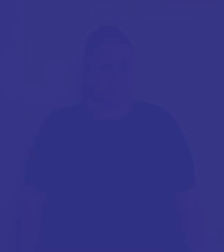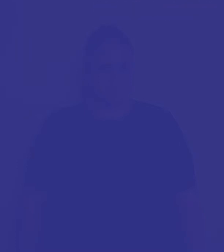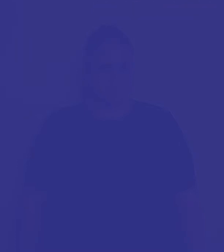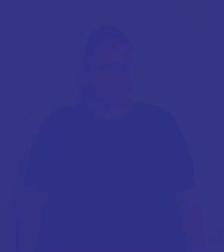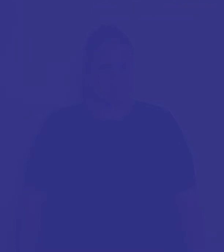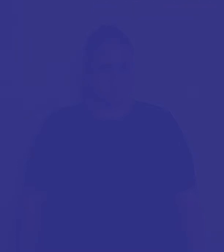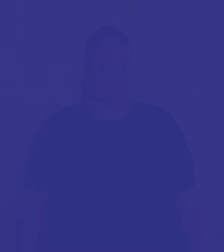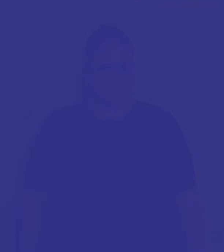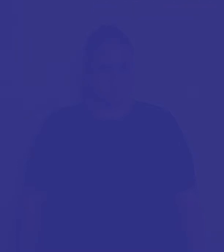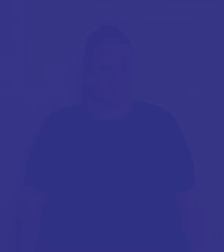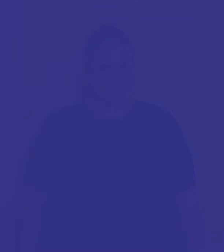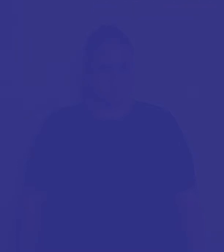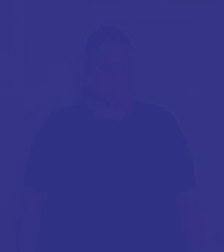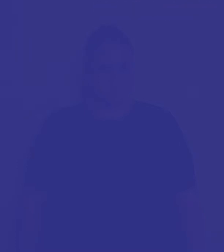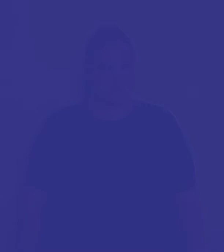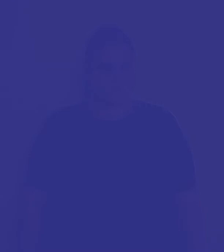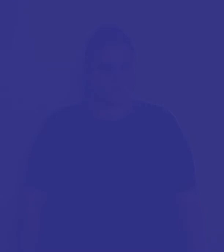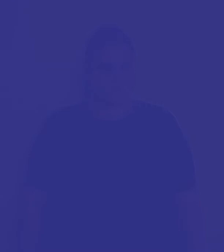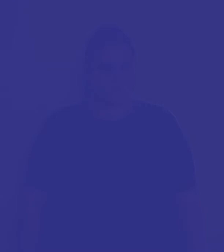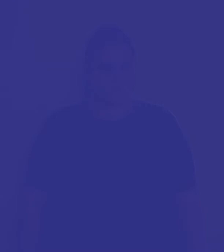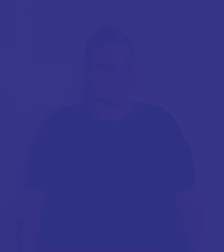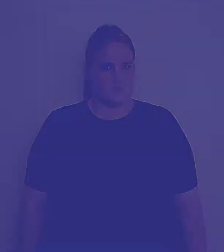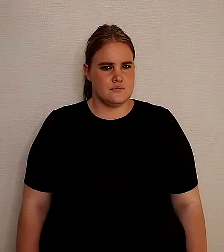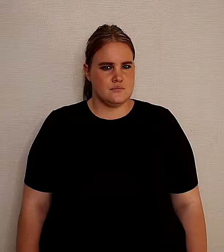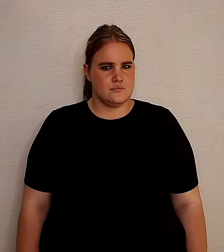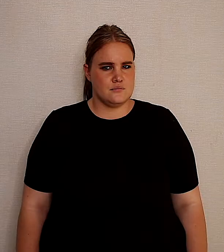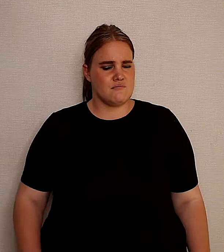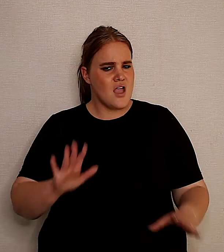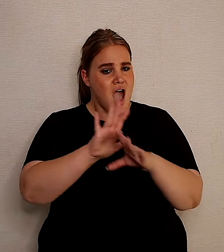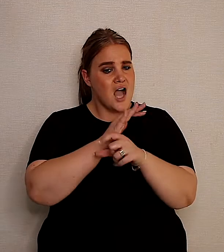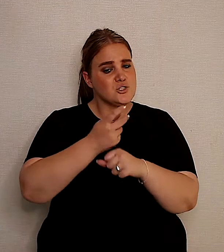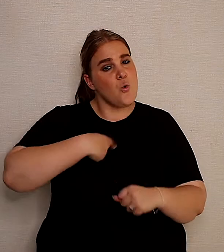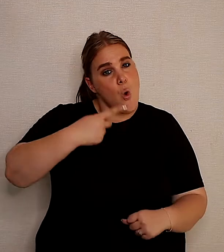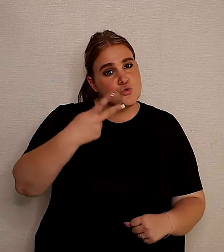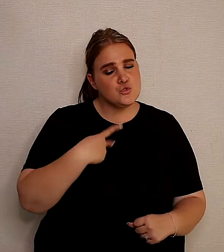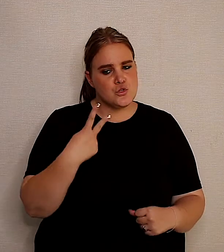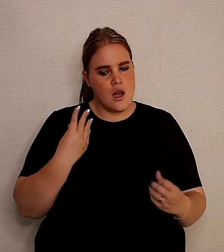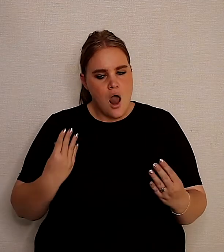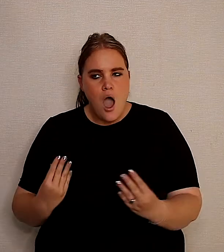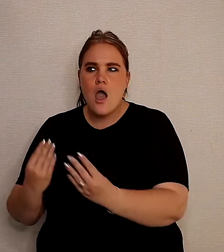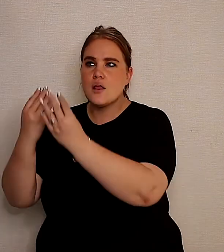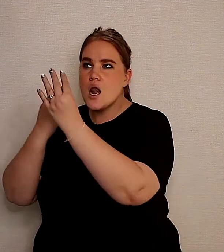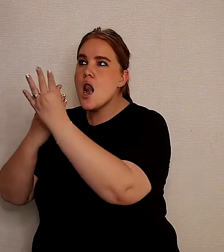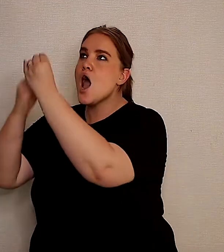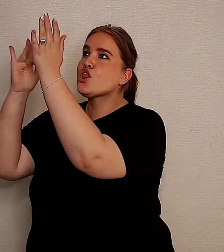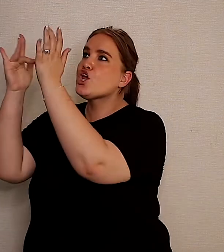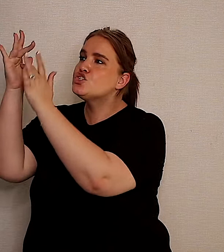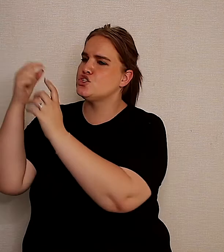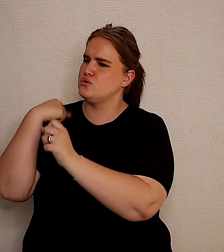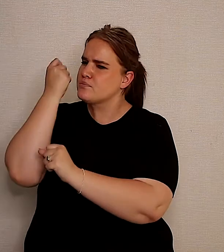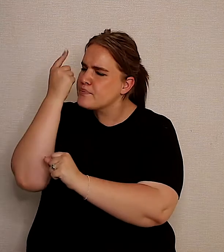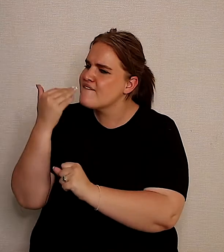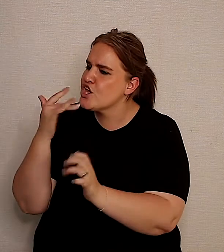Daar staan immers geskrywe, wees heilig, want ek is heilig. As ons naderkom aan Jesus en meer om